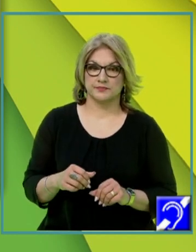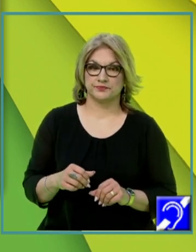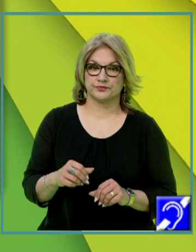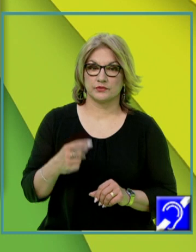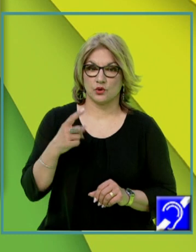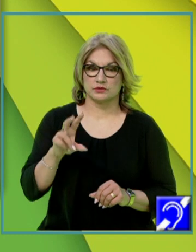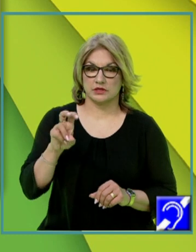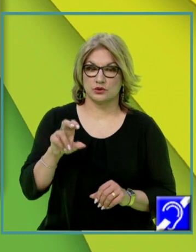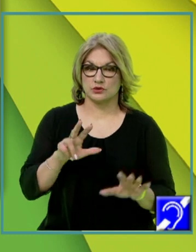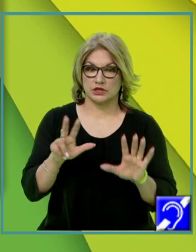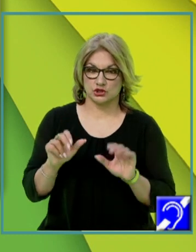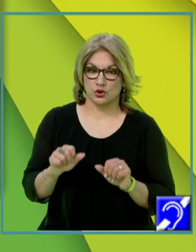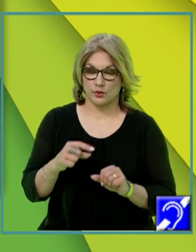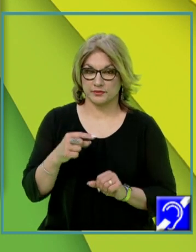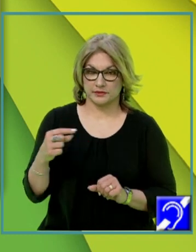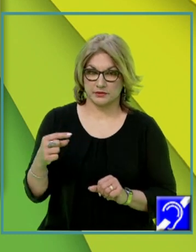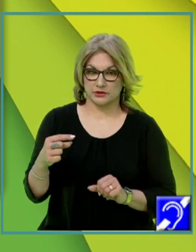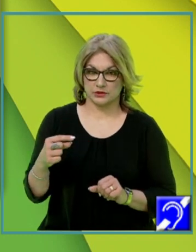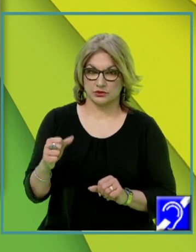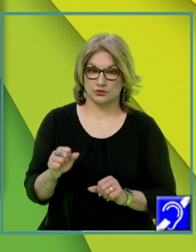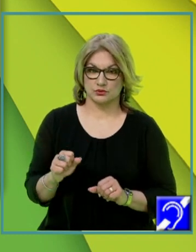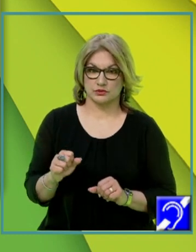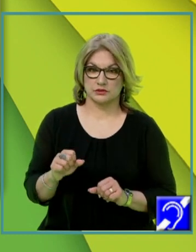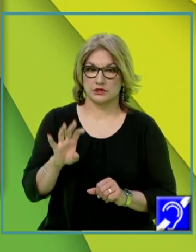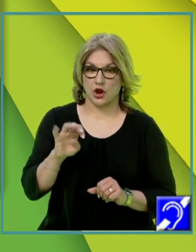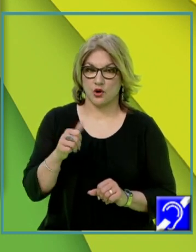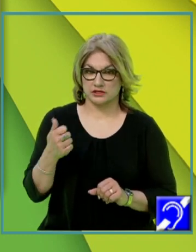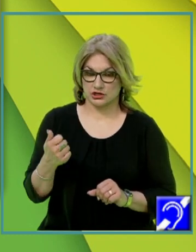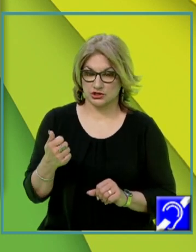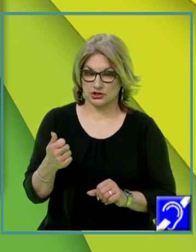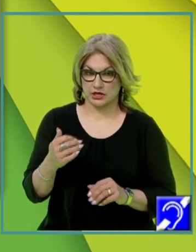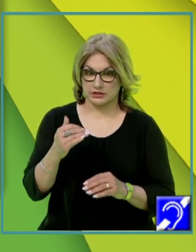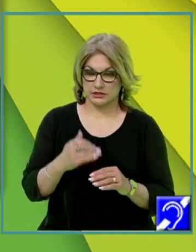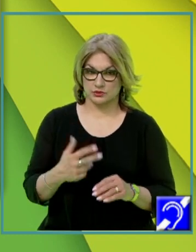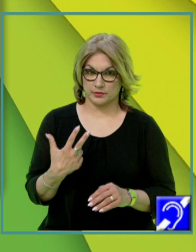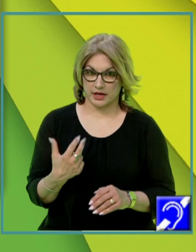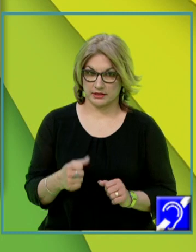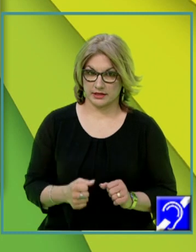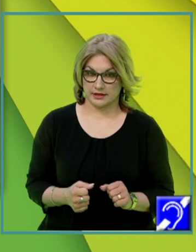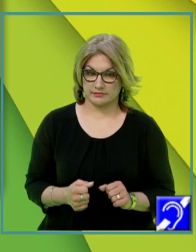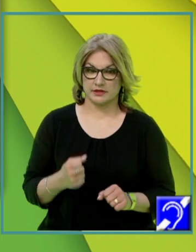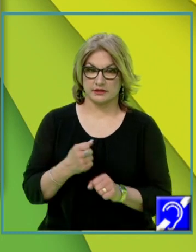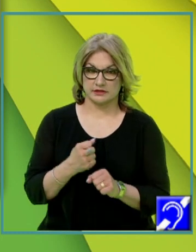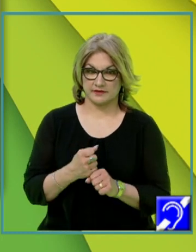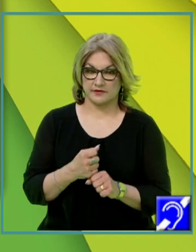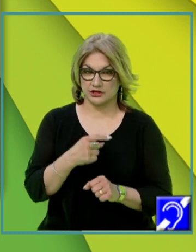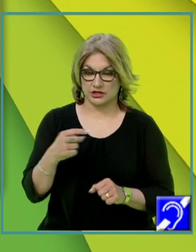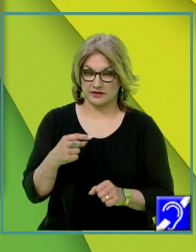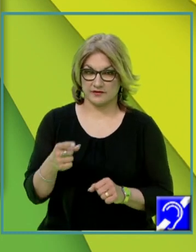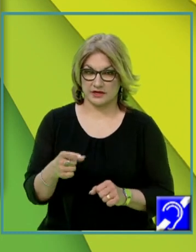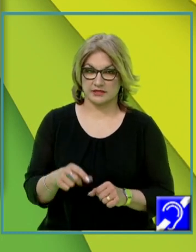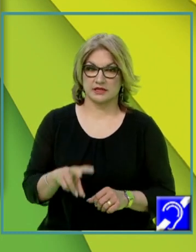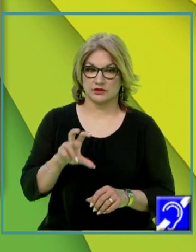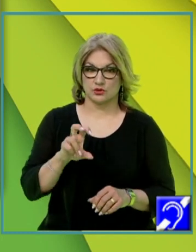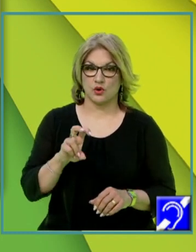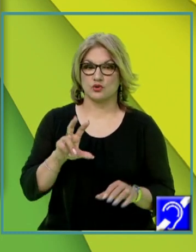228 minus 3 ori 32, 96, totul pe 3. Și făcând diferența, vedem că e 28 și